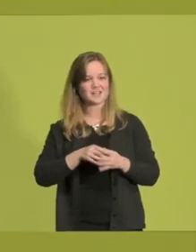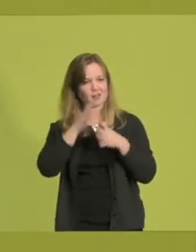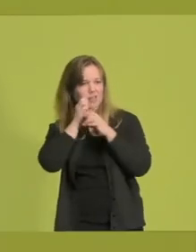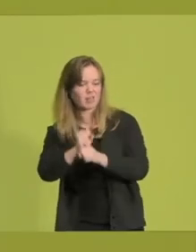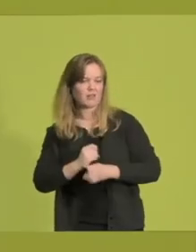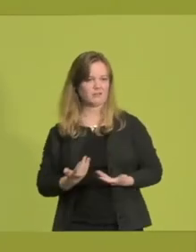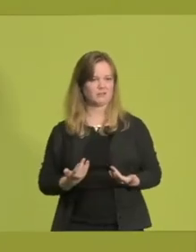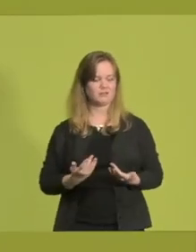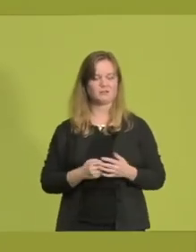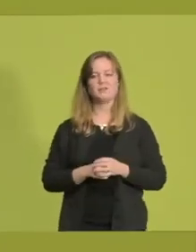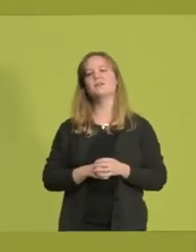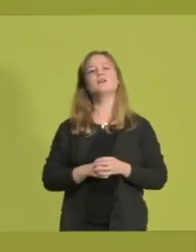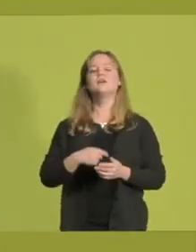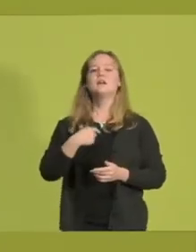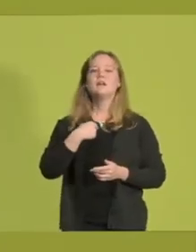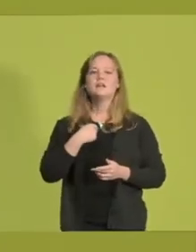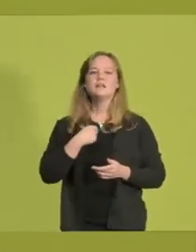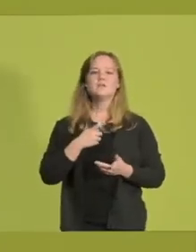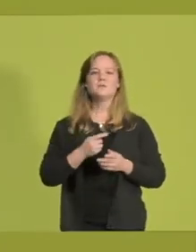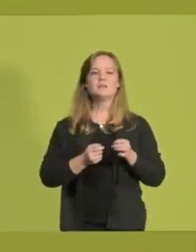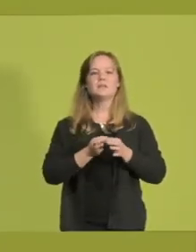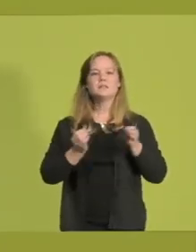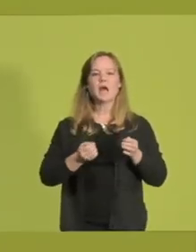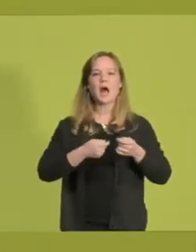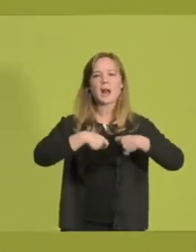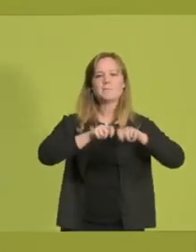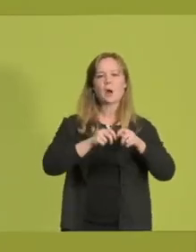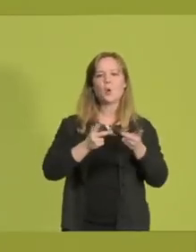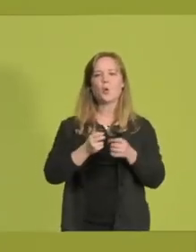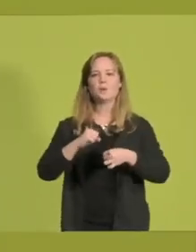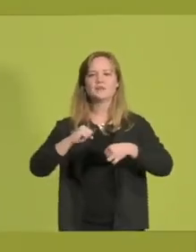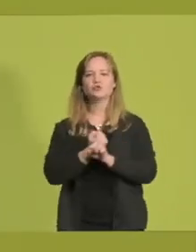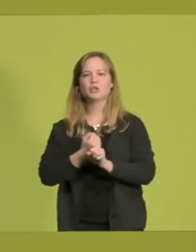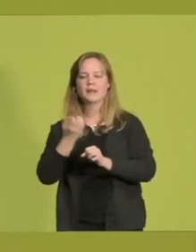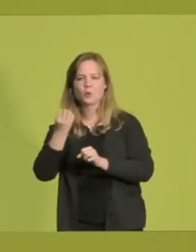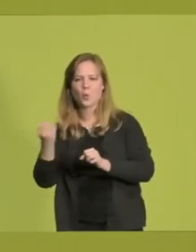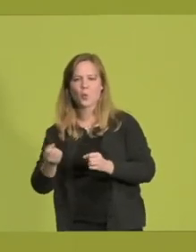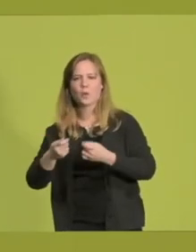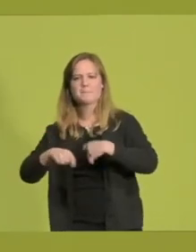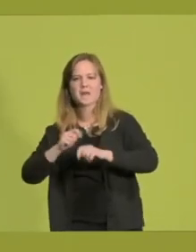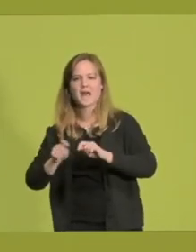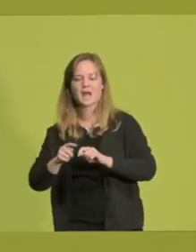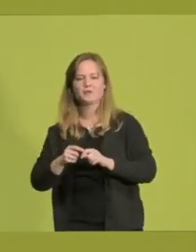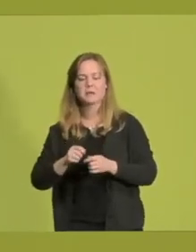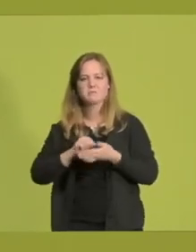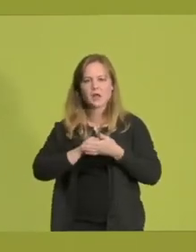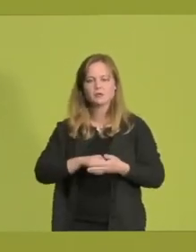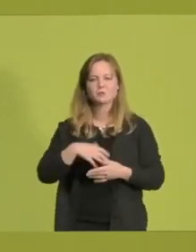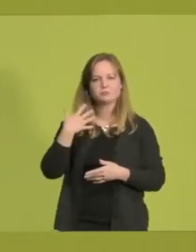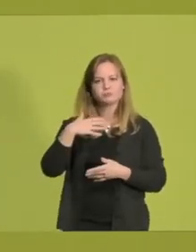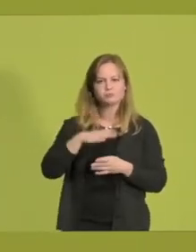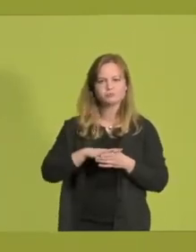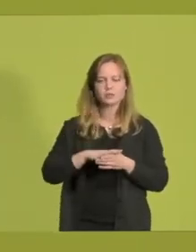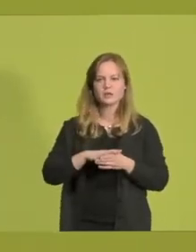Wenn ich in Tagebauern oder Steinkohle-Bergwerken bin, dann bin ich beeindruckt und erschrocken von dem Aufwand,